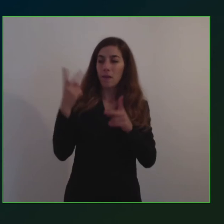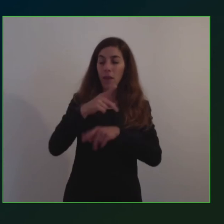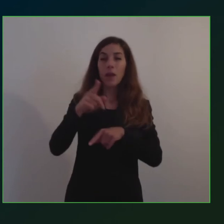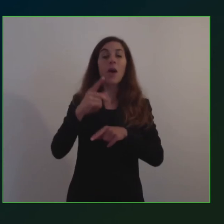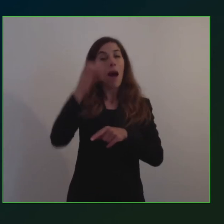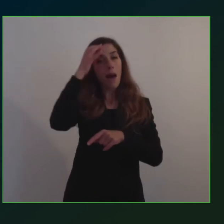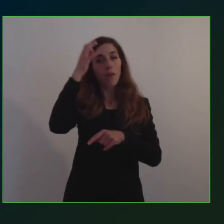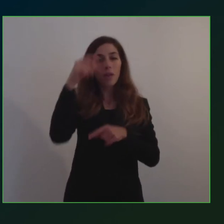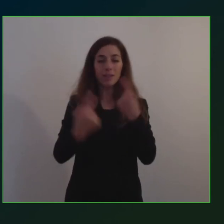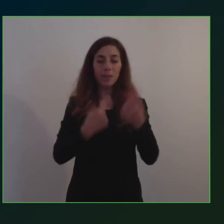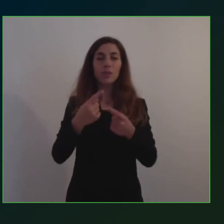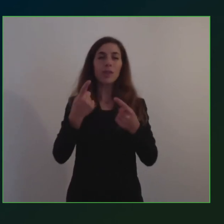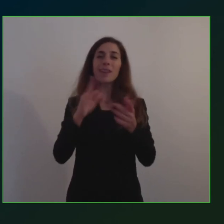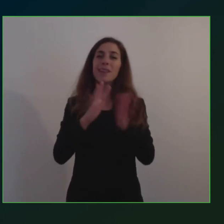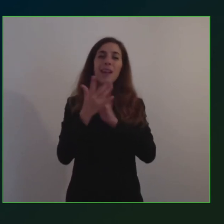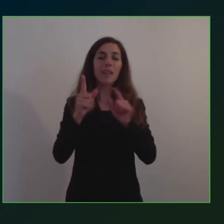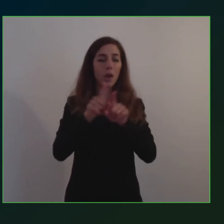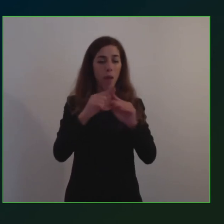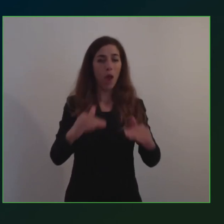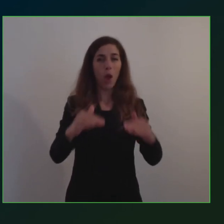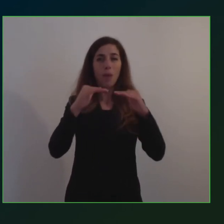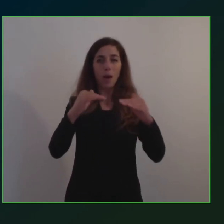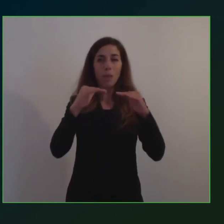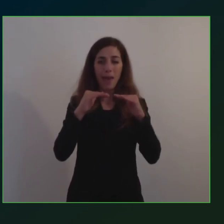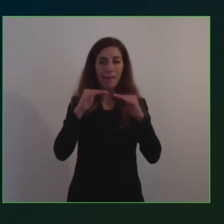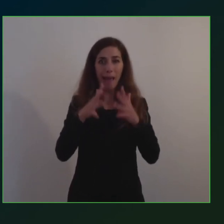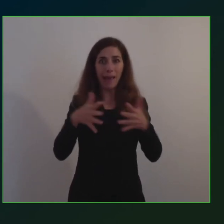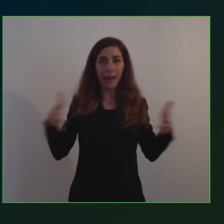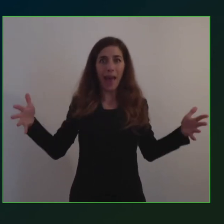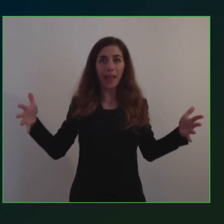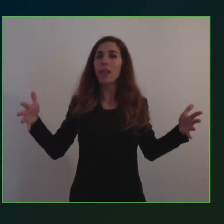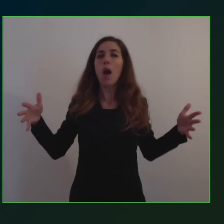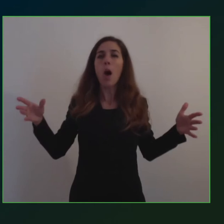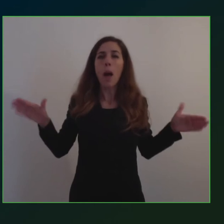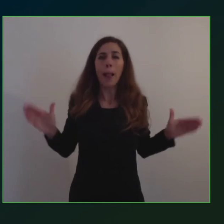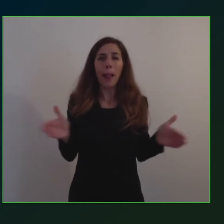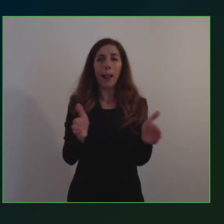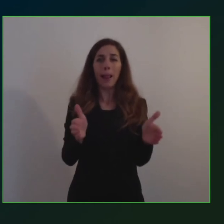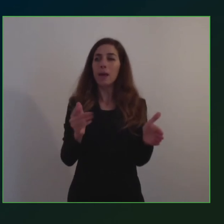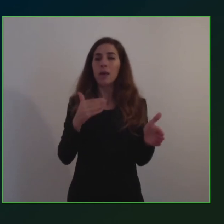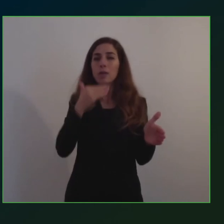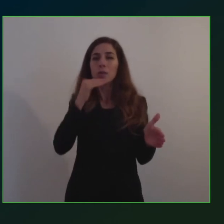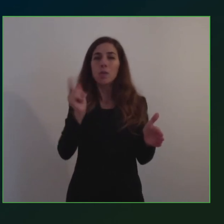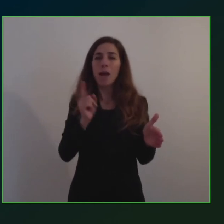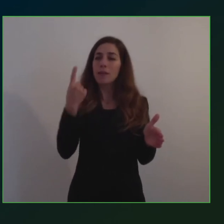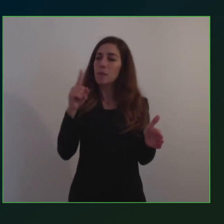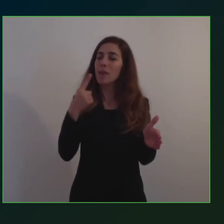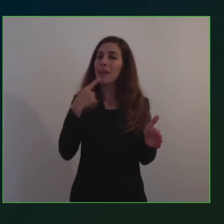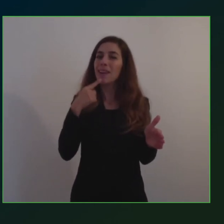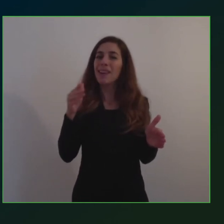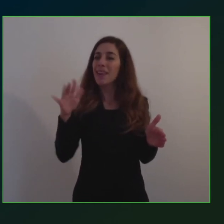grande o troppo stretta per coprire la molteplicità delle componenti che ci sono dietro.